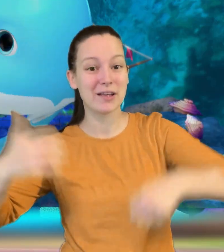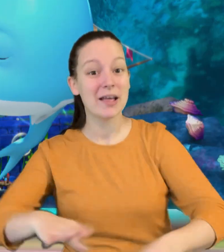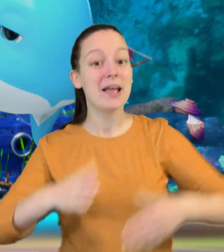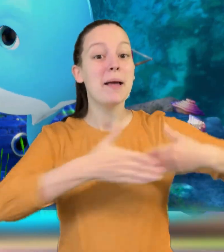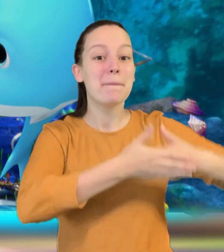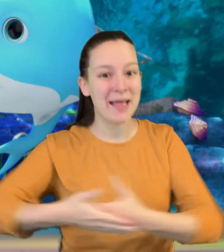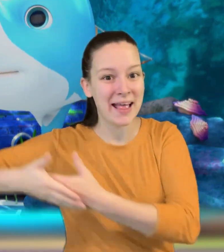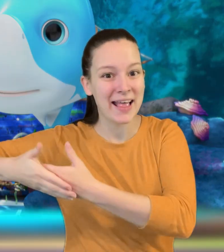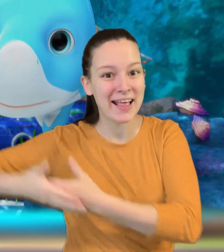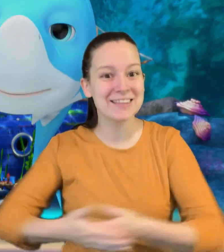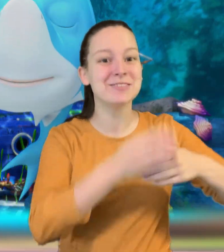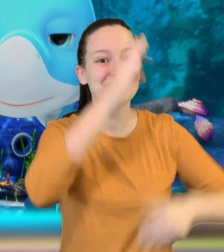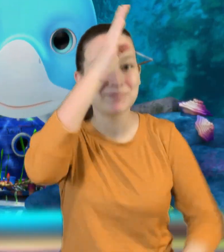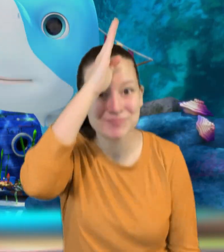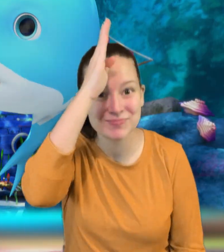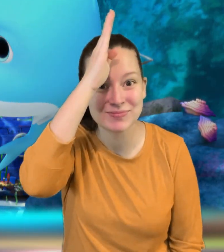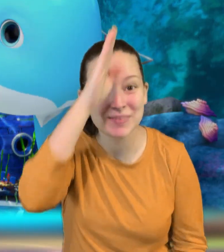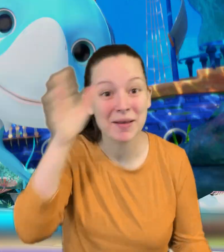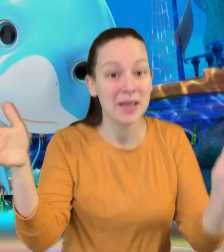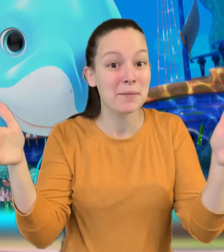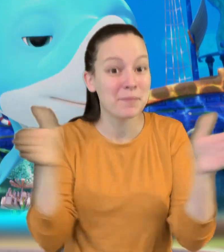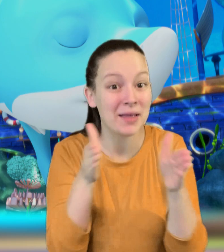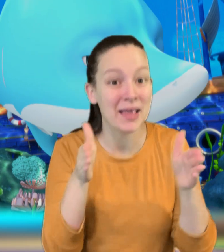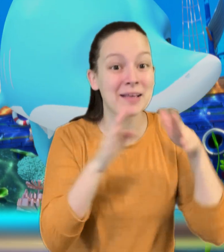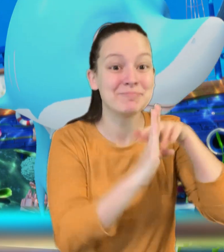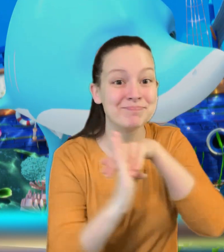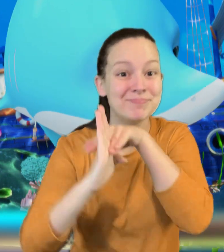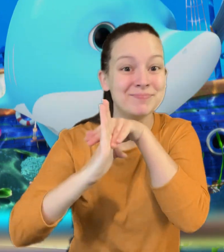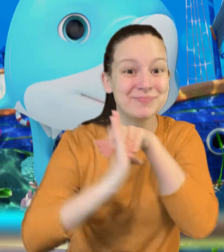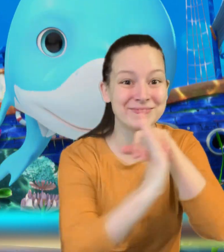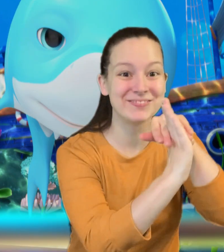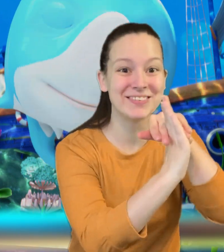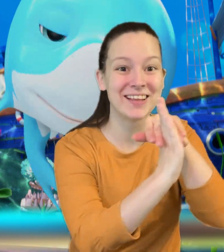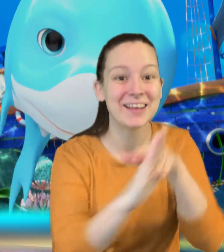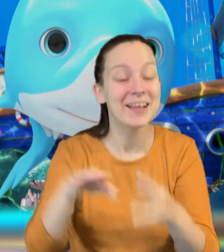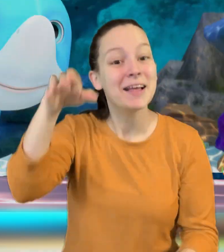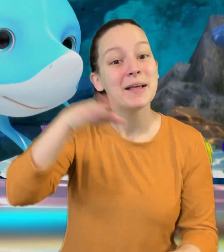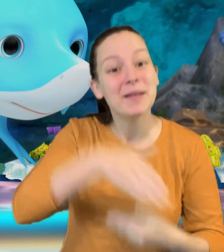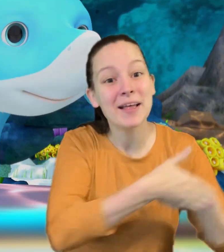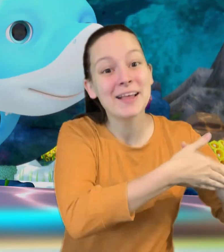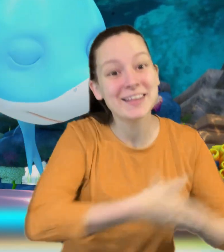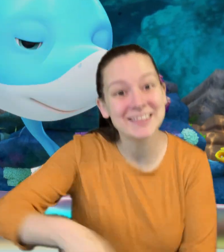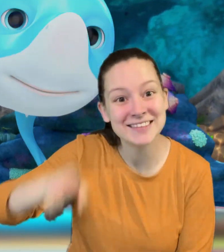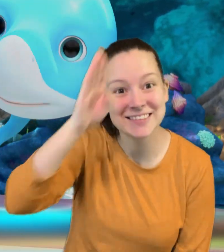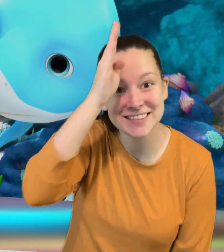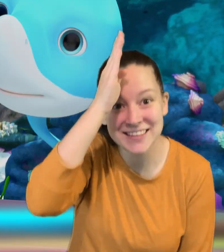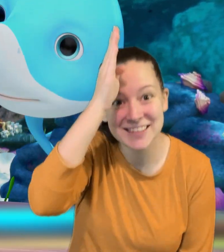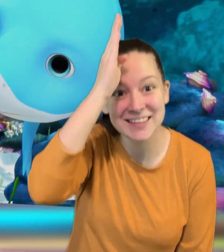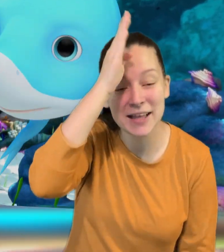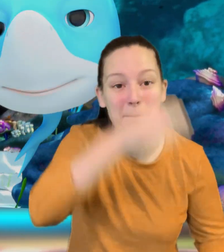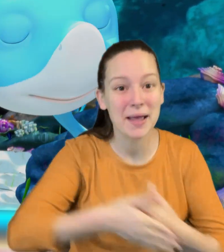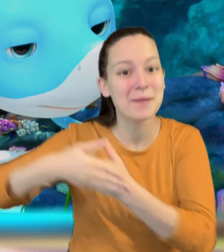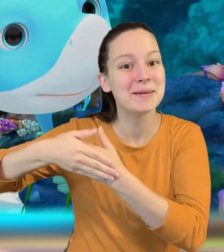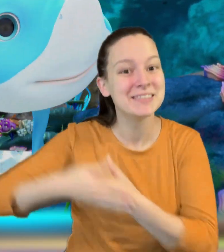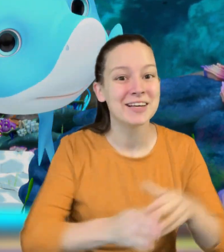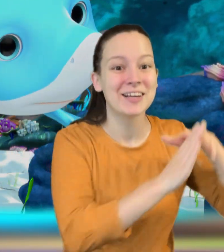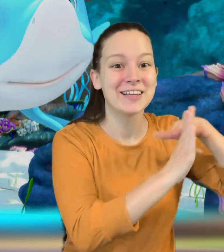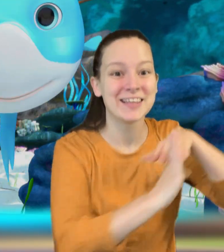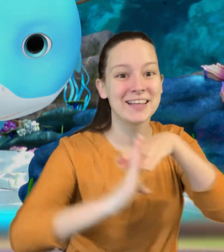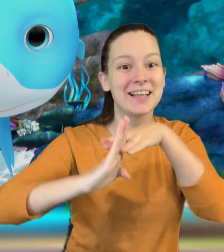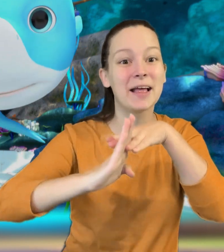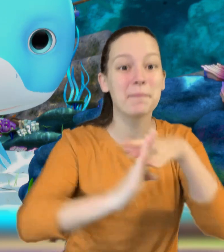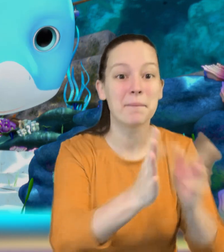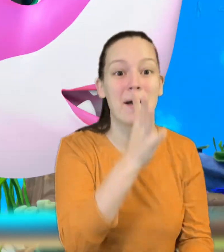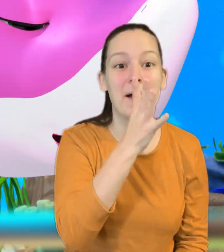Baby Hi, Baby Hi, Baby Hi, Baby